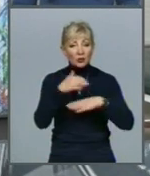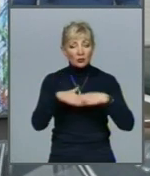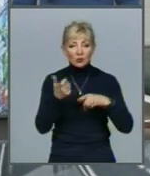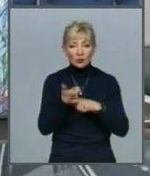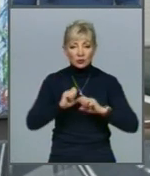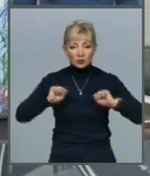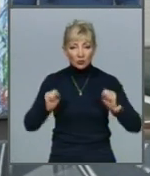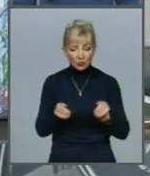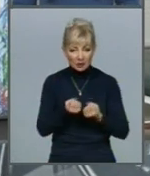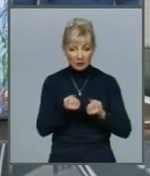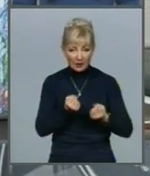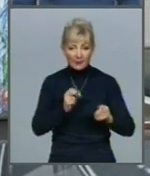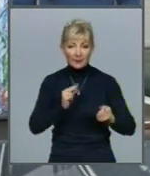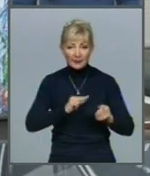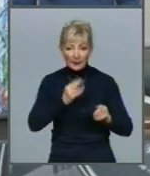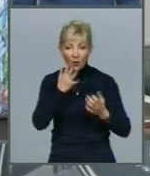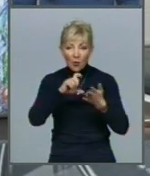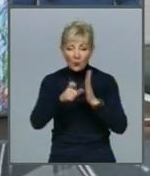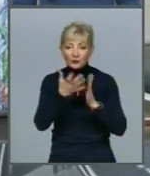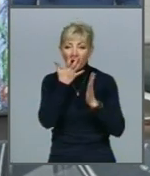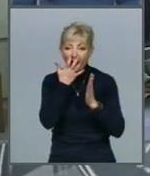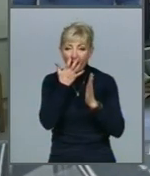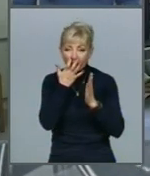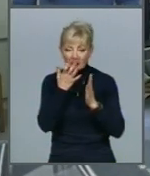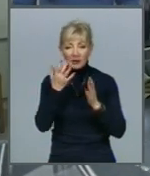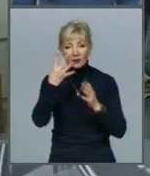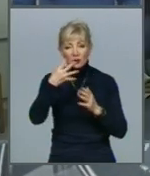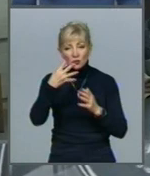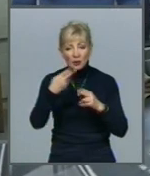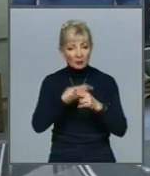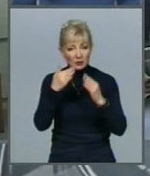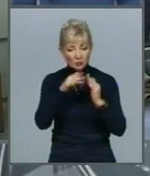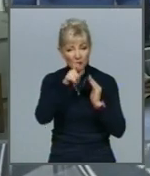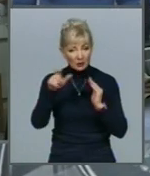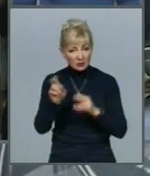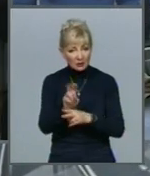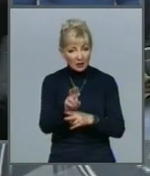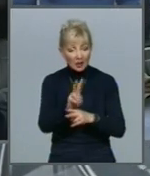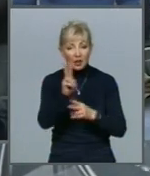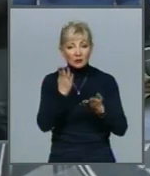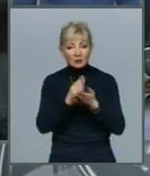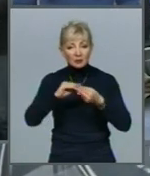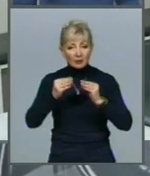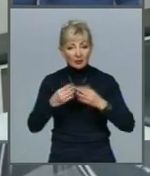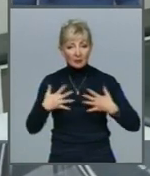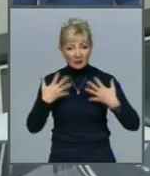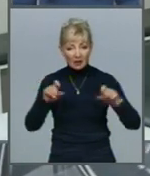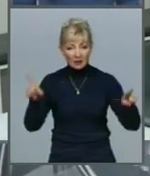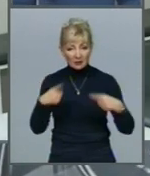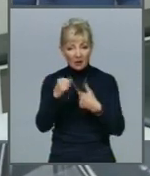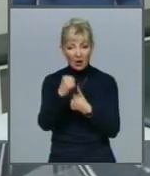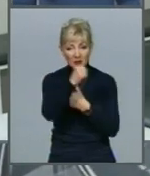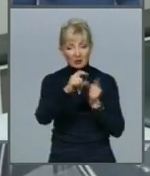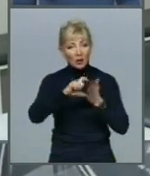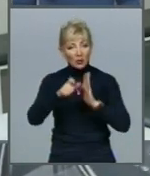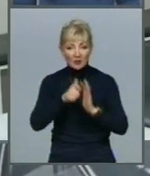прохолодно Працює кімната обігріву Її відвідує близько 40 безхатченків Для тих, хто має проблеми зі здоров'ям Організована окрема кімната